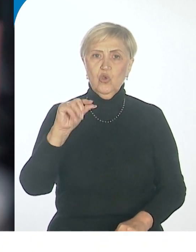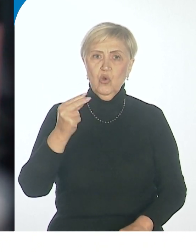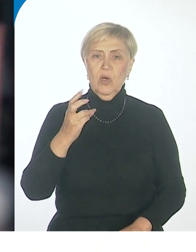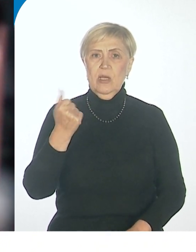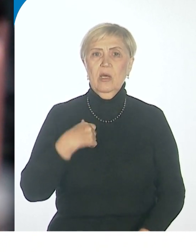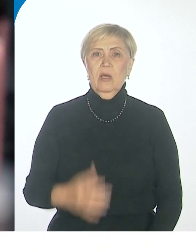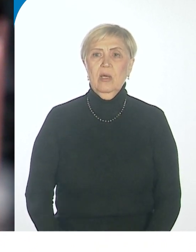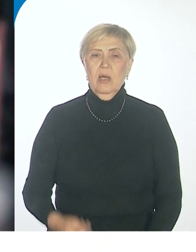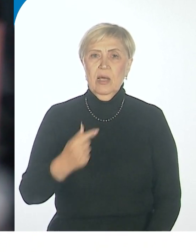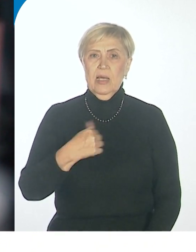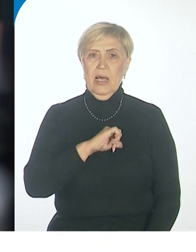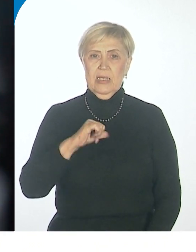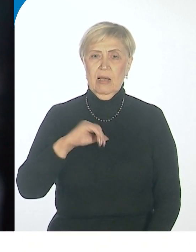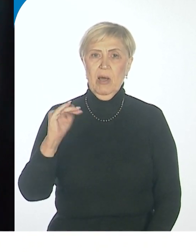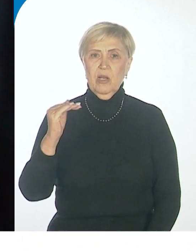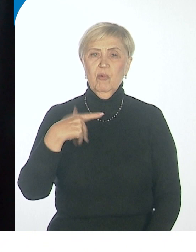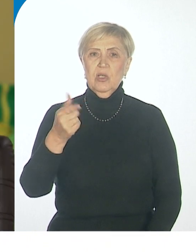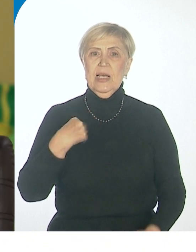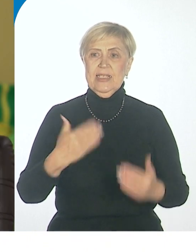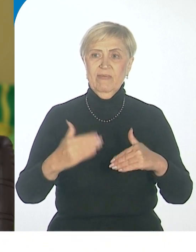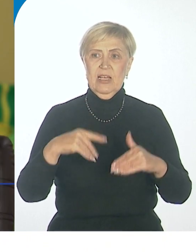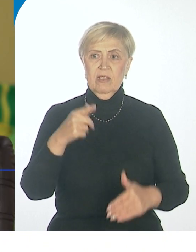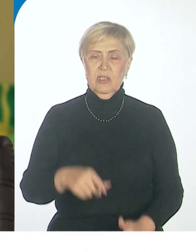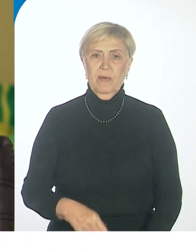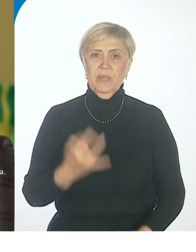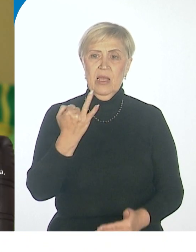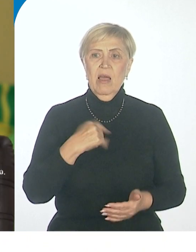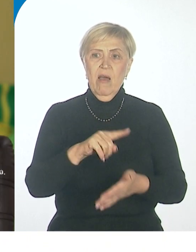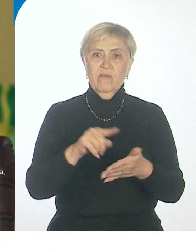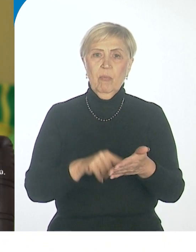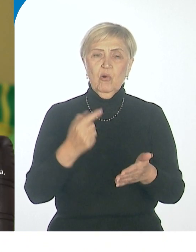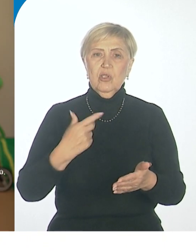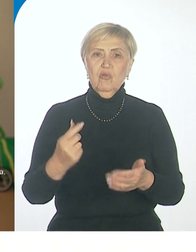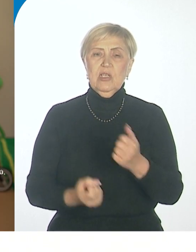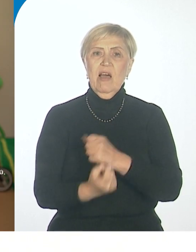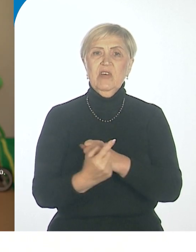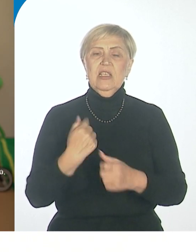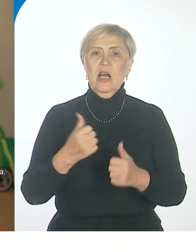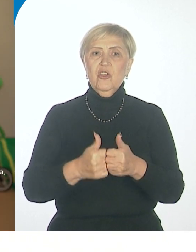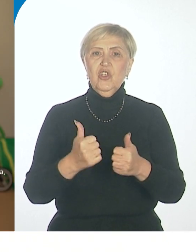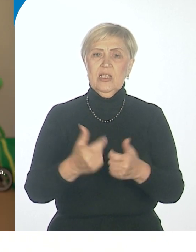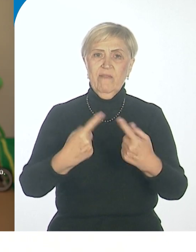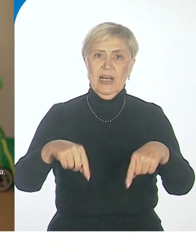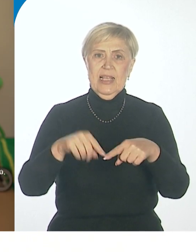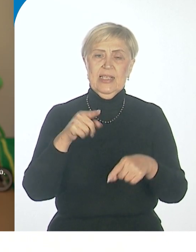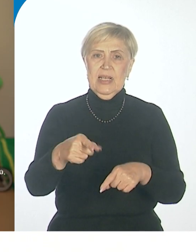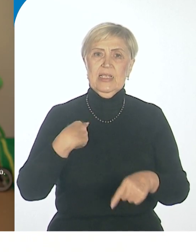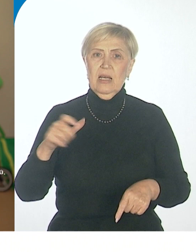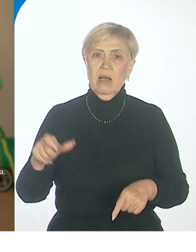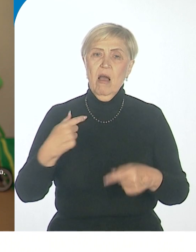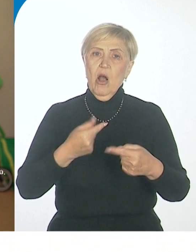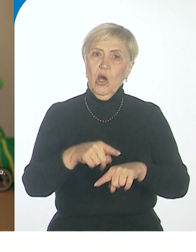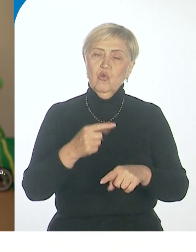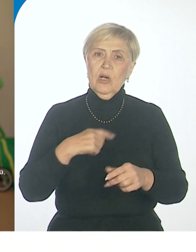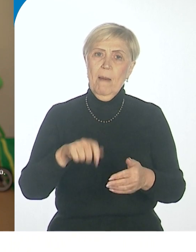Я сама являюсь мамой ребенка с инвалидностью. И вопросы возникают часто именно в организациях, которые нам предоставляют